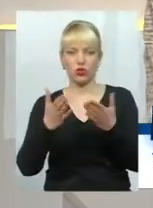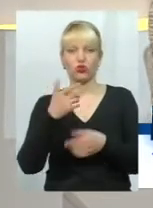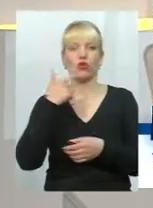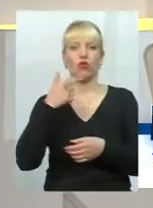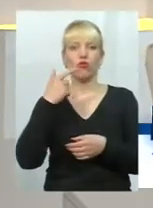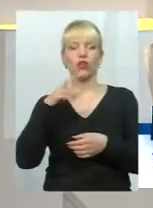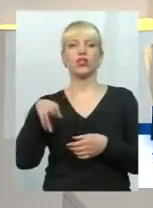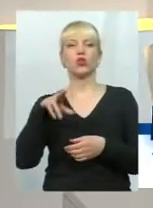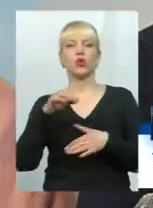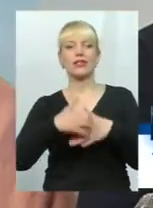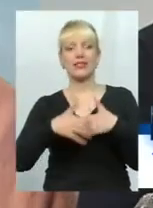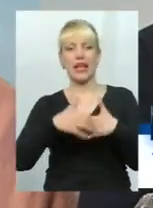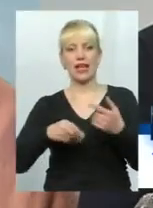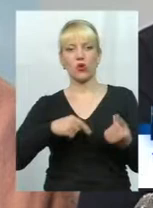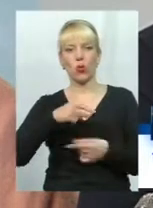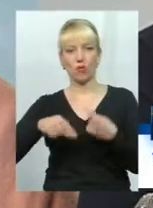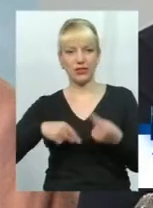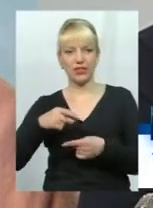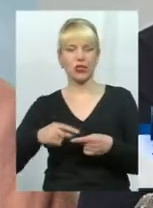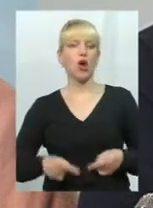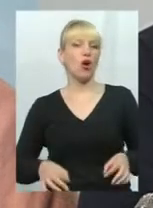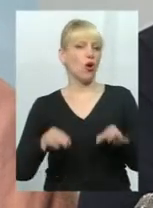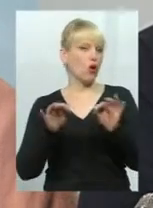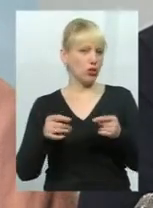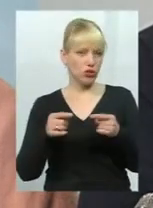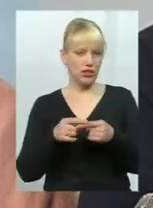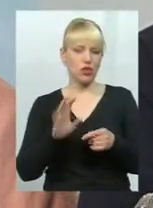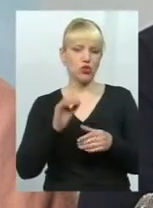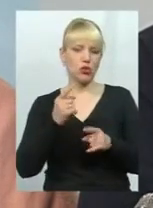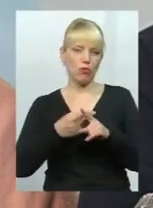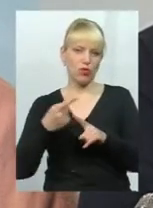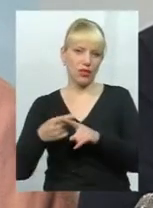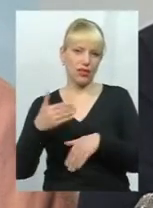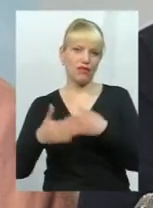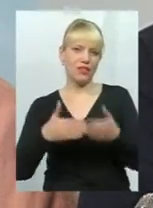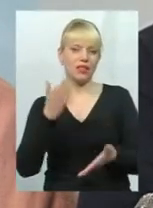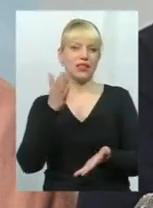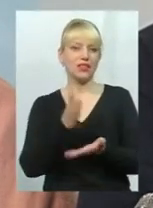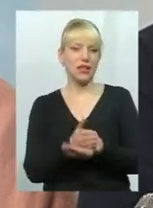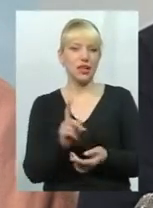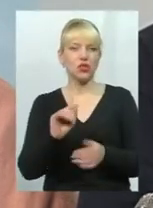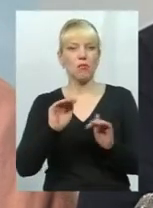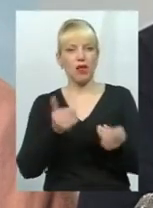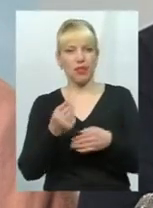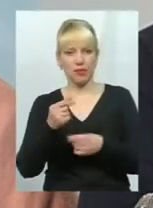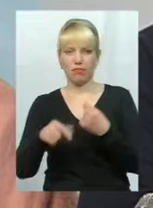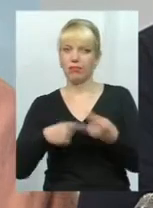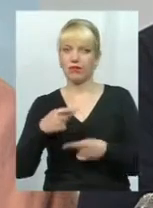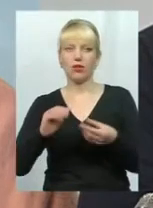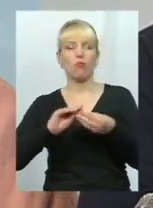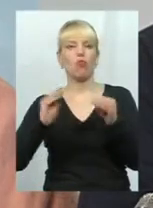середнього бізнесу, однозначно, що позитивні тенденції є, щодо малого бізнесу